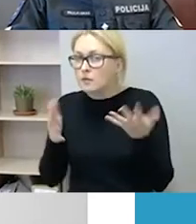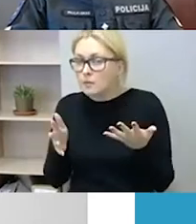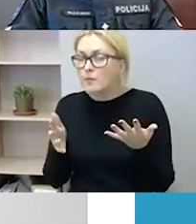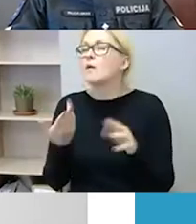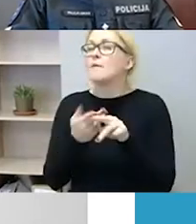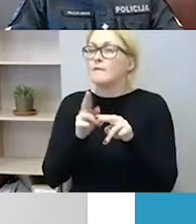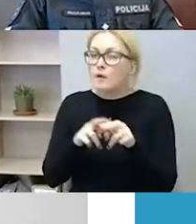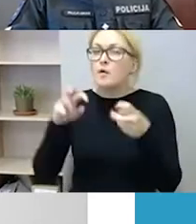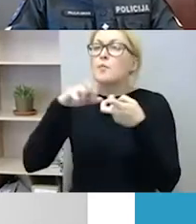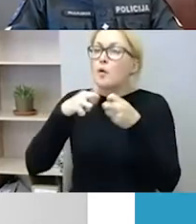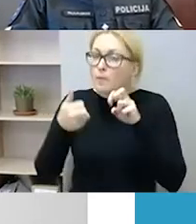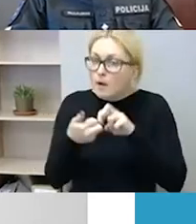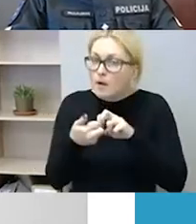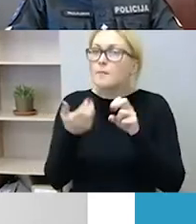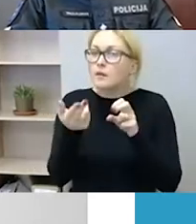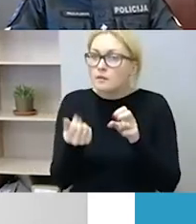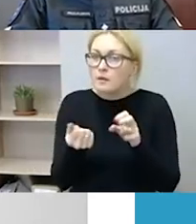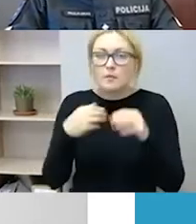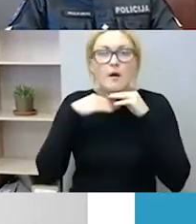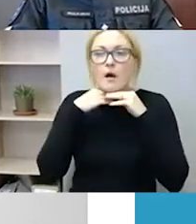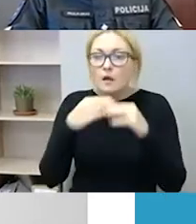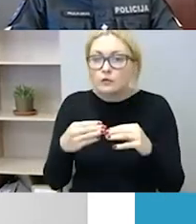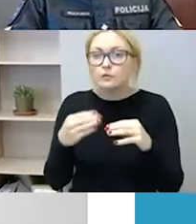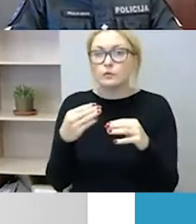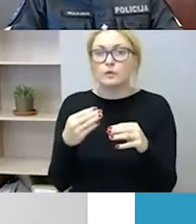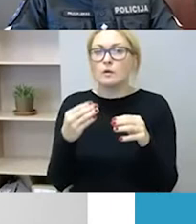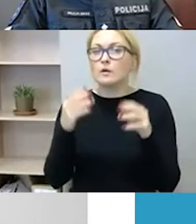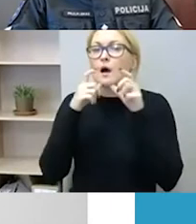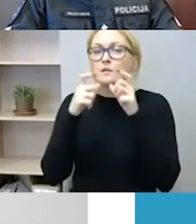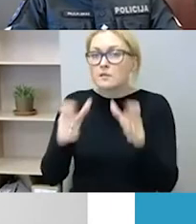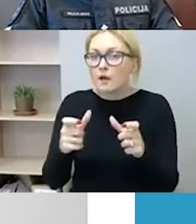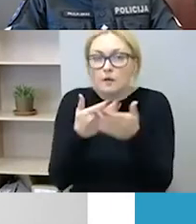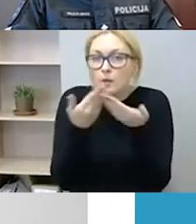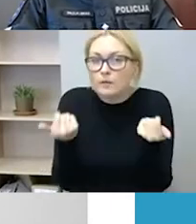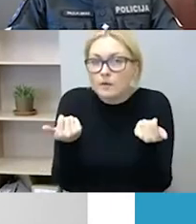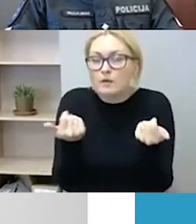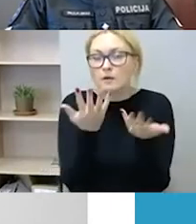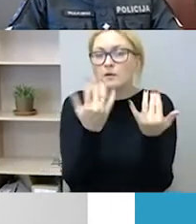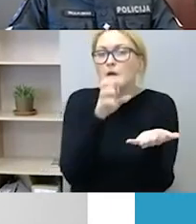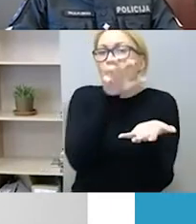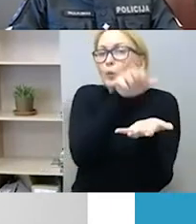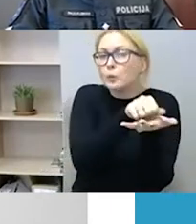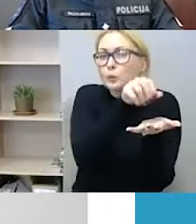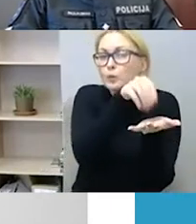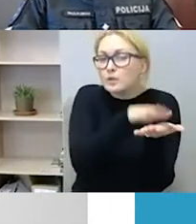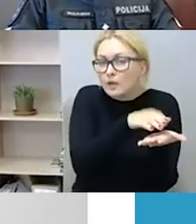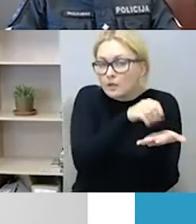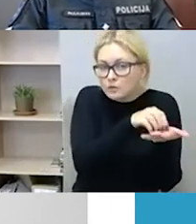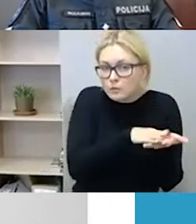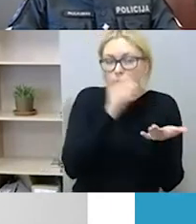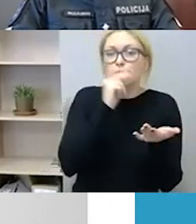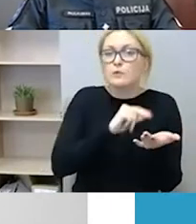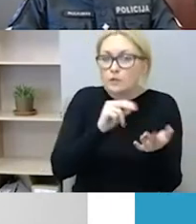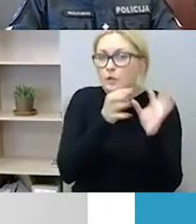pasirodo, na, neturime netgi tikslių statistinių duomenų. kiek vis dėlto registruojama tų nusikaltimų, kurie yra būtent